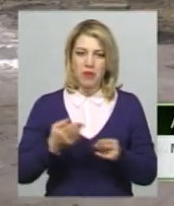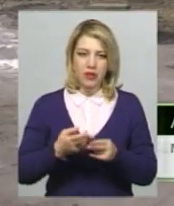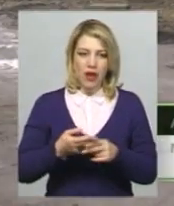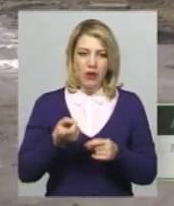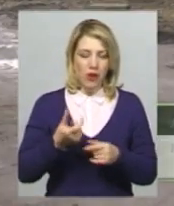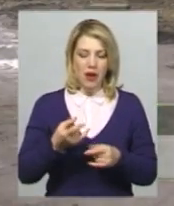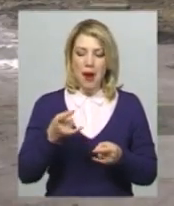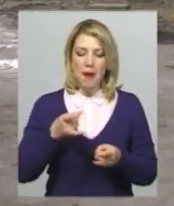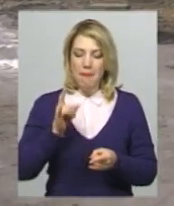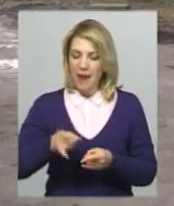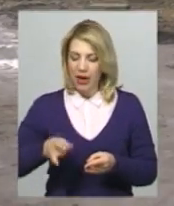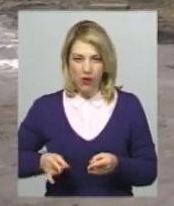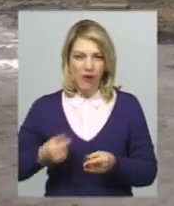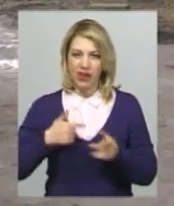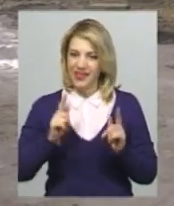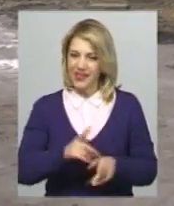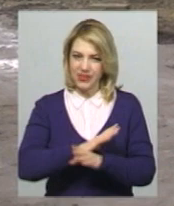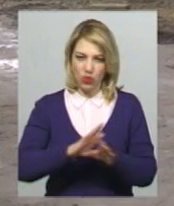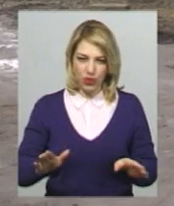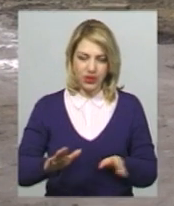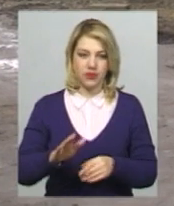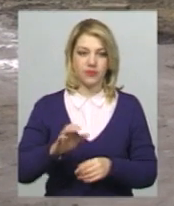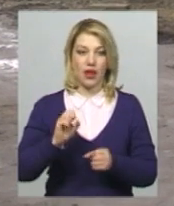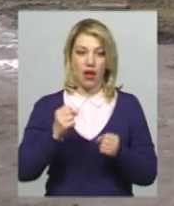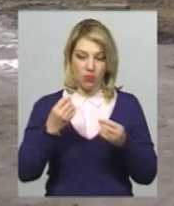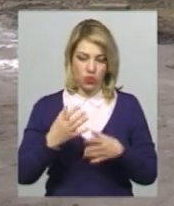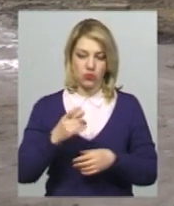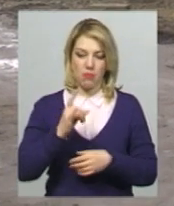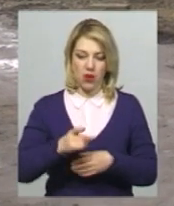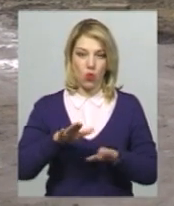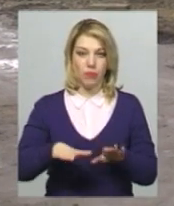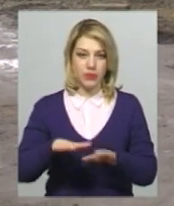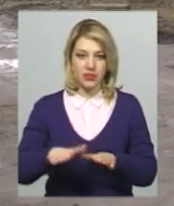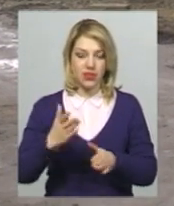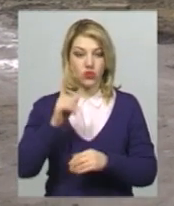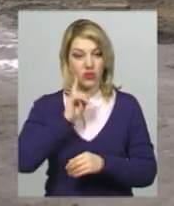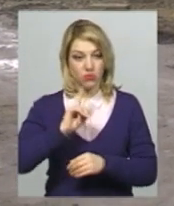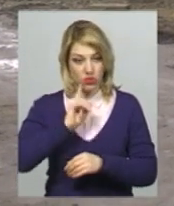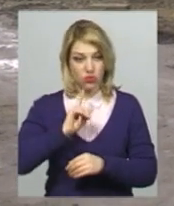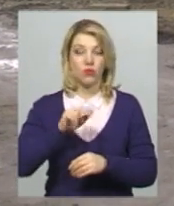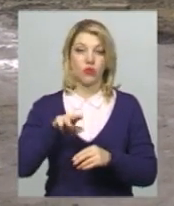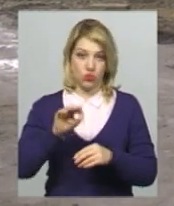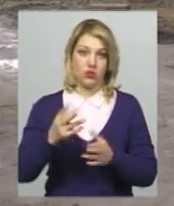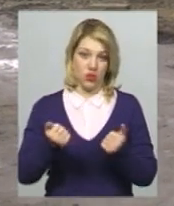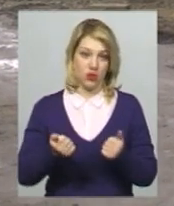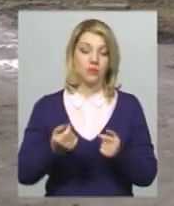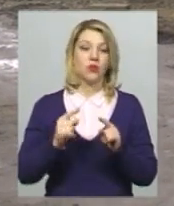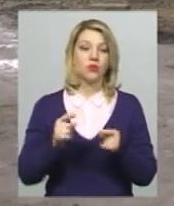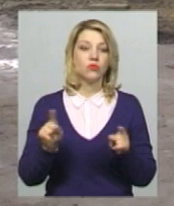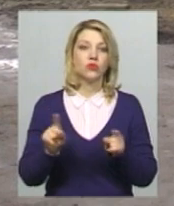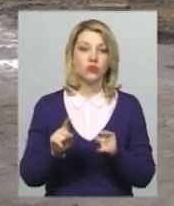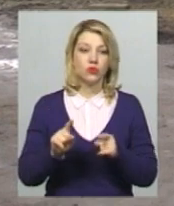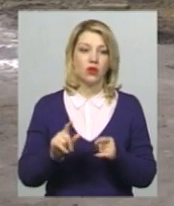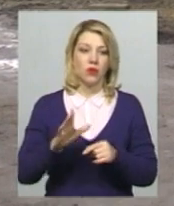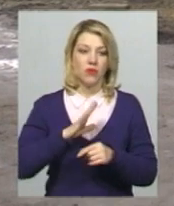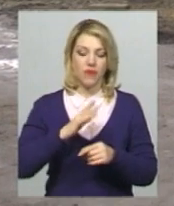парковки не згоден, а насчет просто паркомісія, тобто якщо тимчасового, то да. Бо навіть буває